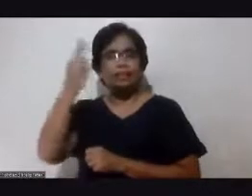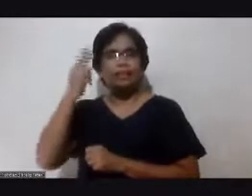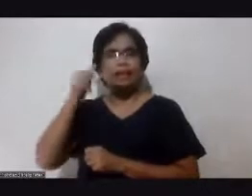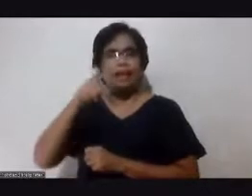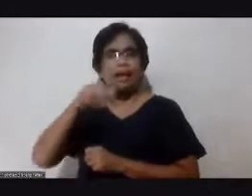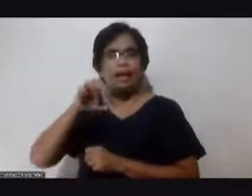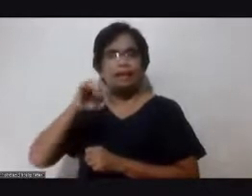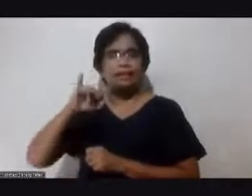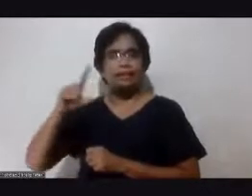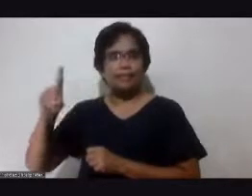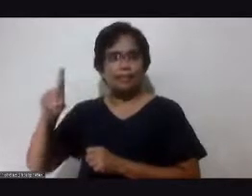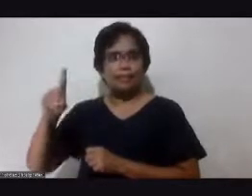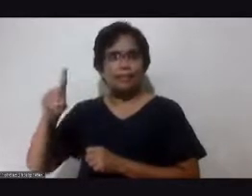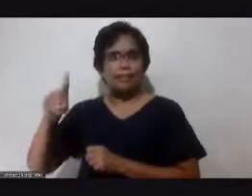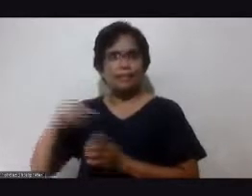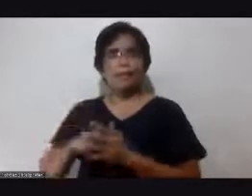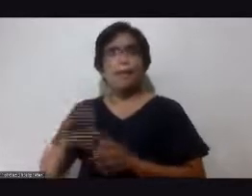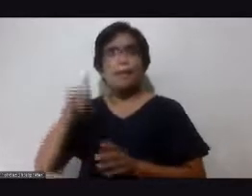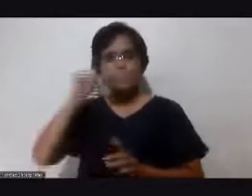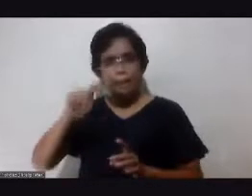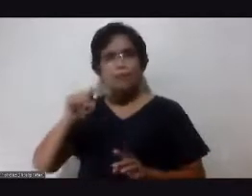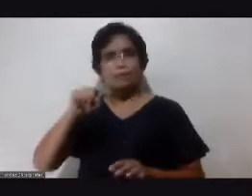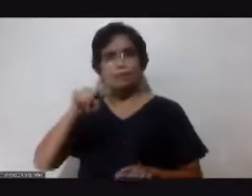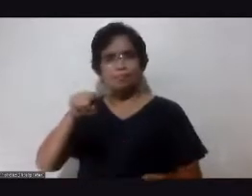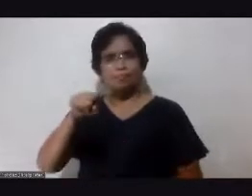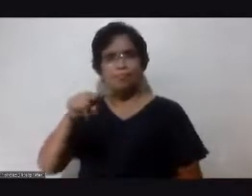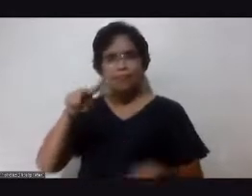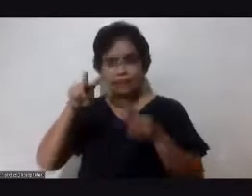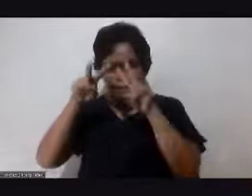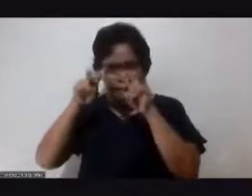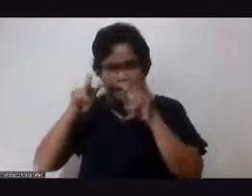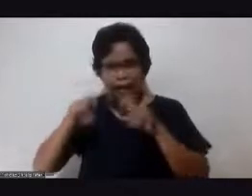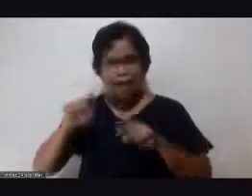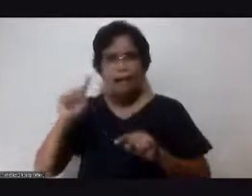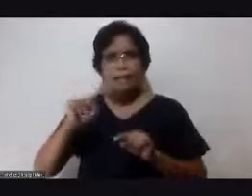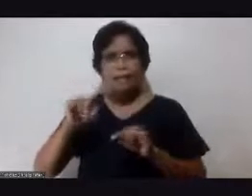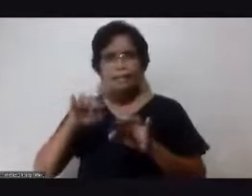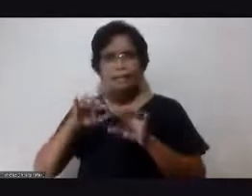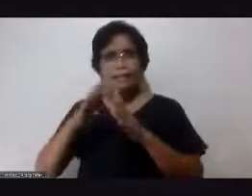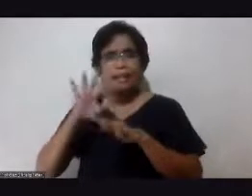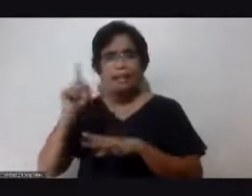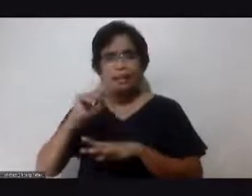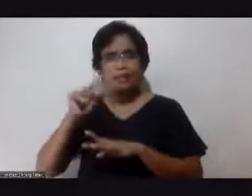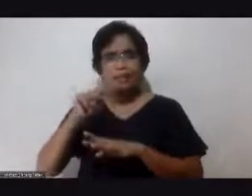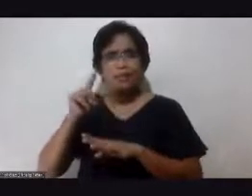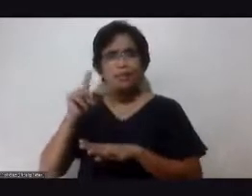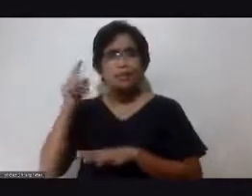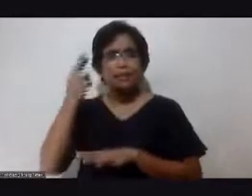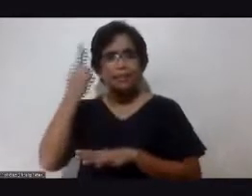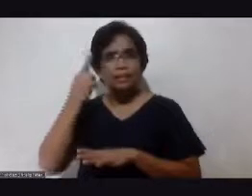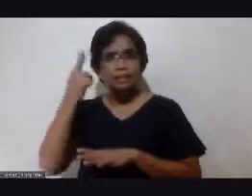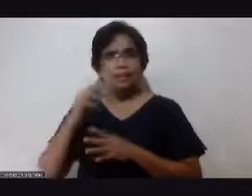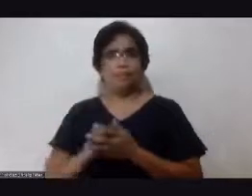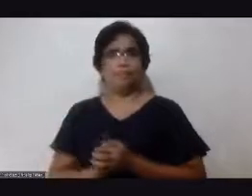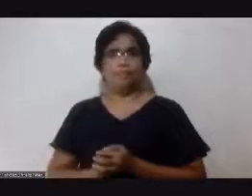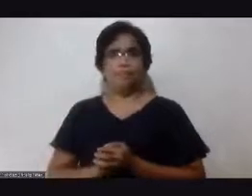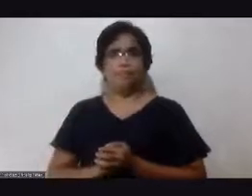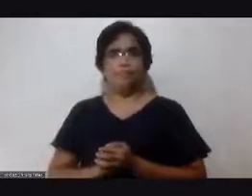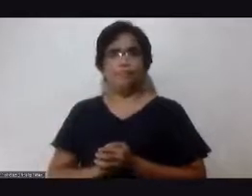reflux. So, alamin nyo, what will trigger your acid reflux. Brother Eng, bago tayo